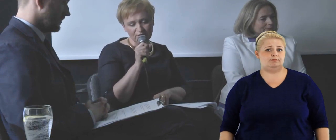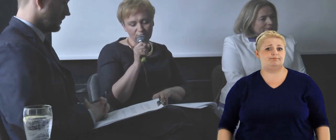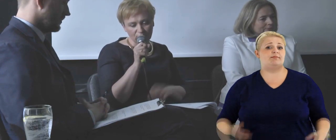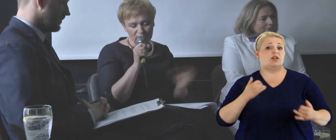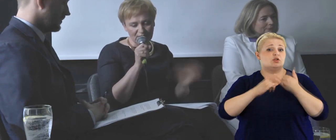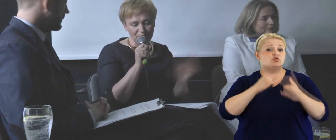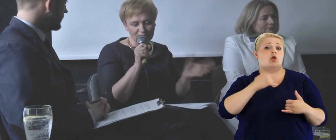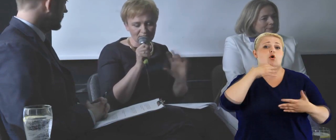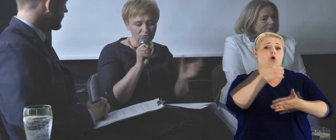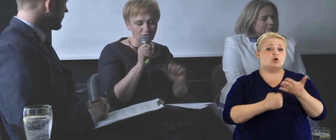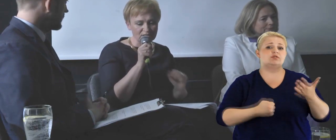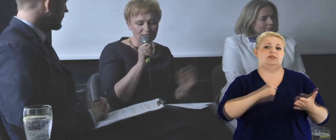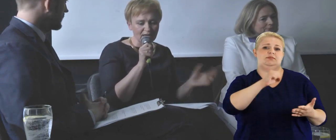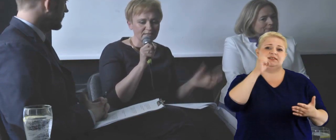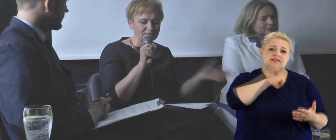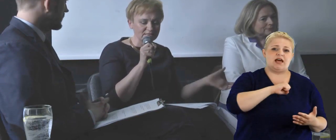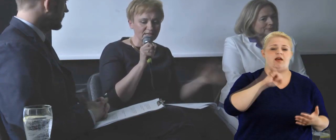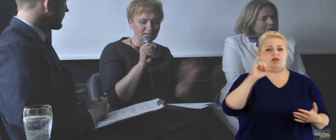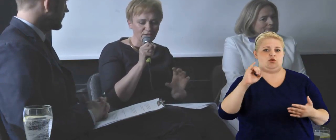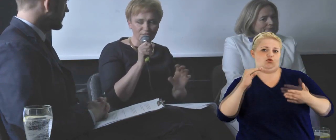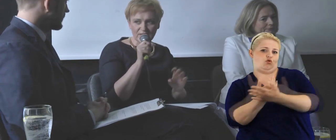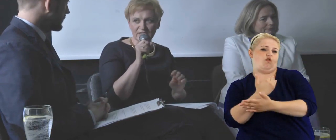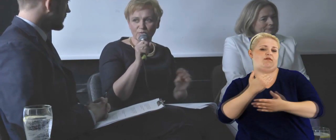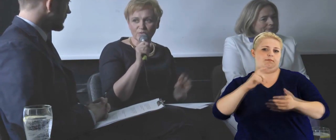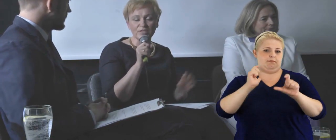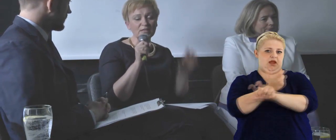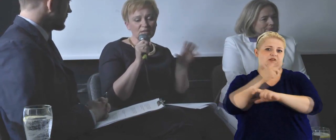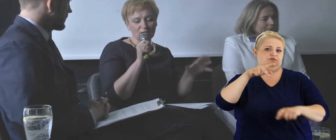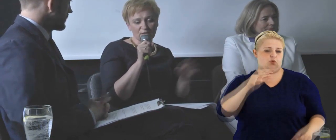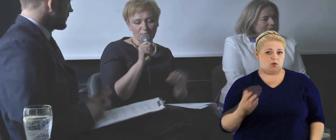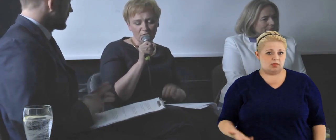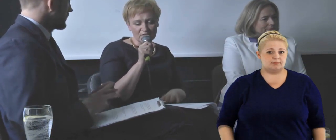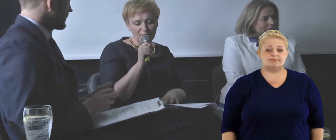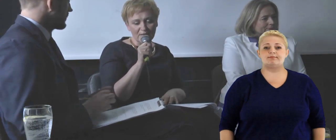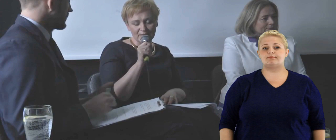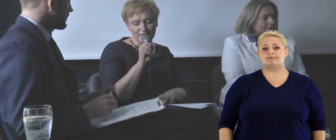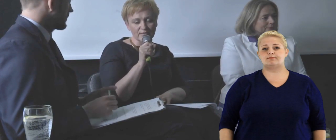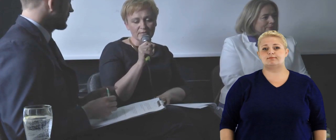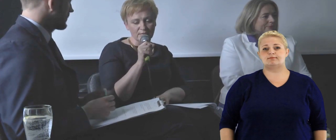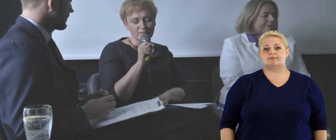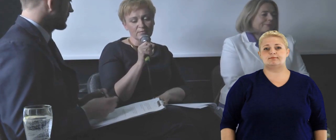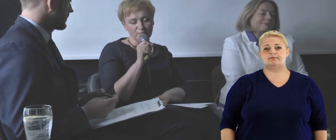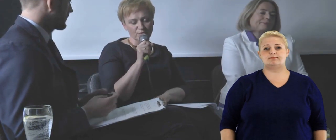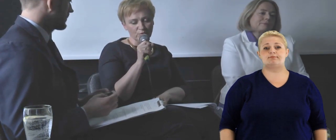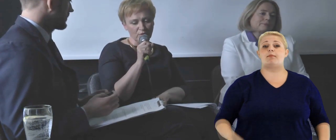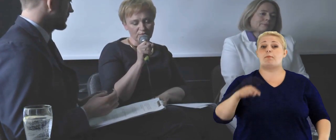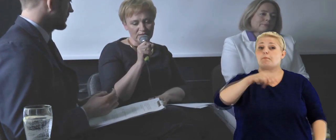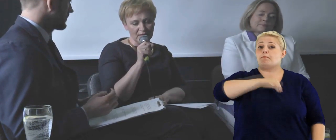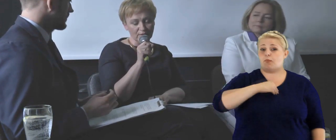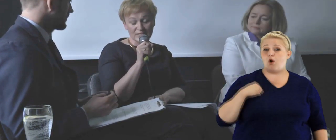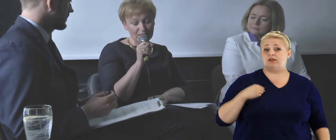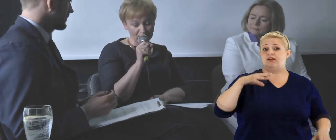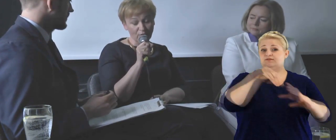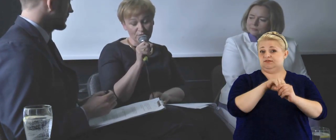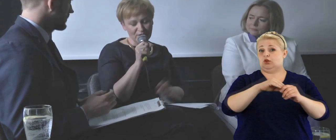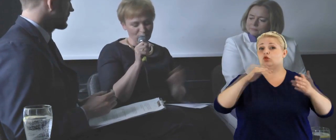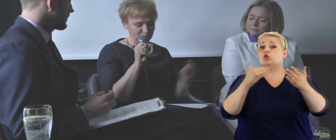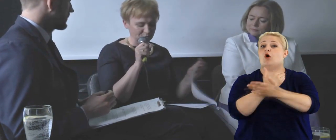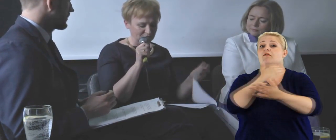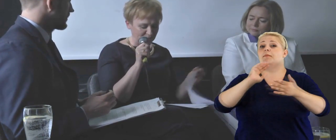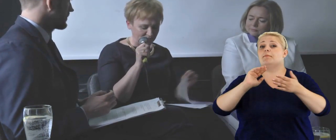jeśli korzystamy ciągle z tej kalki stare i nowe kraje Unii, to Polska ma tych wśród nowych krajów,